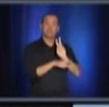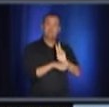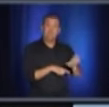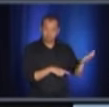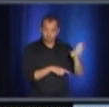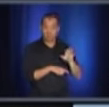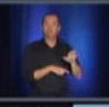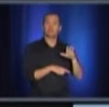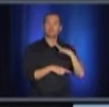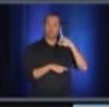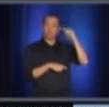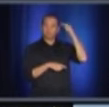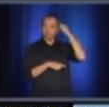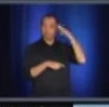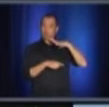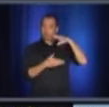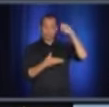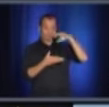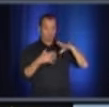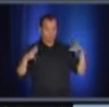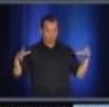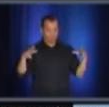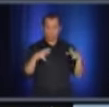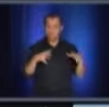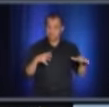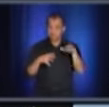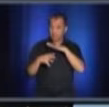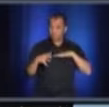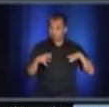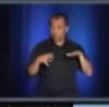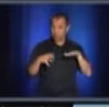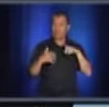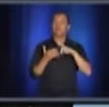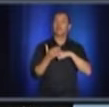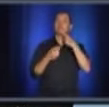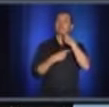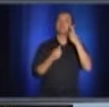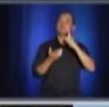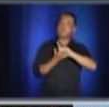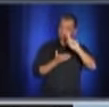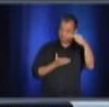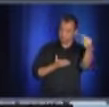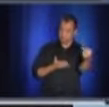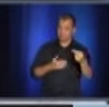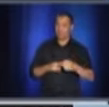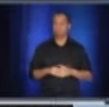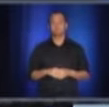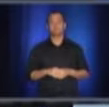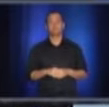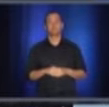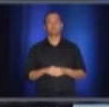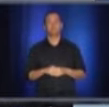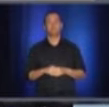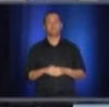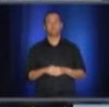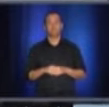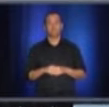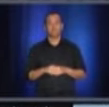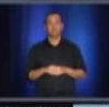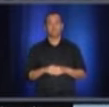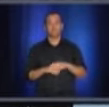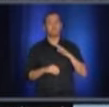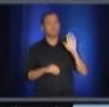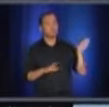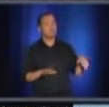actualisation-là va se faire la semaine prochaine. Ça va? Oui, merci. Merci. Merci. Micro 2, je vous rappelle de nommer votre